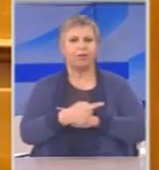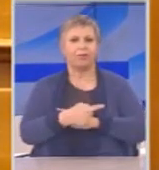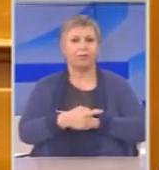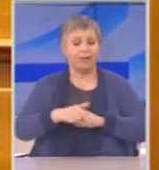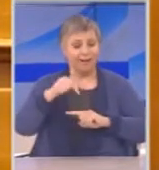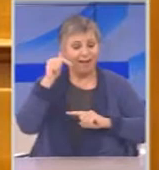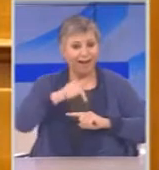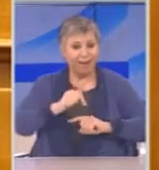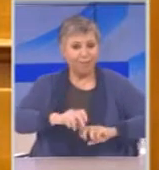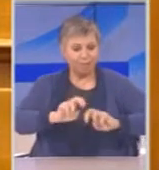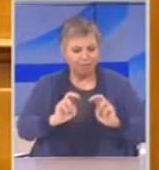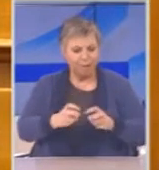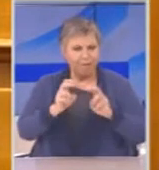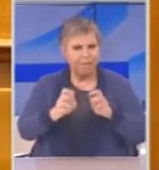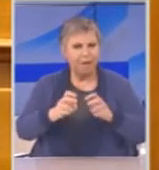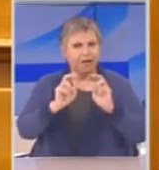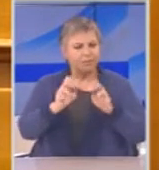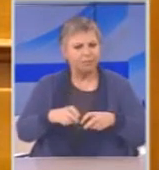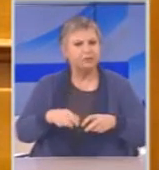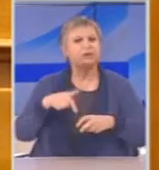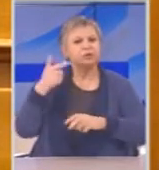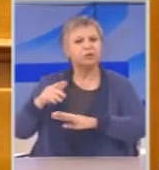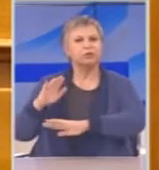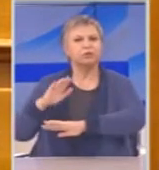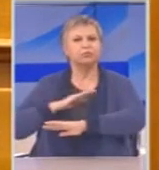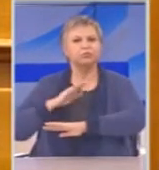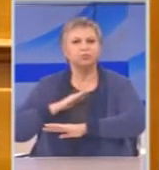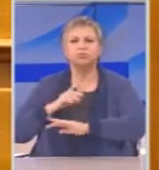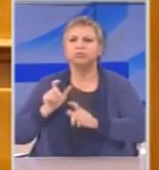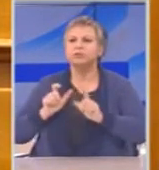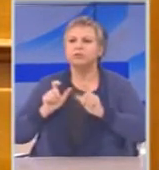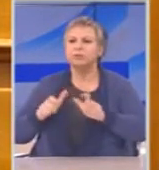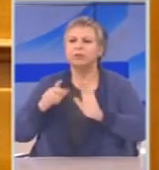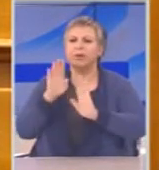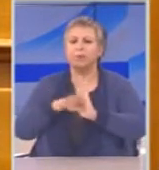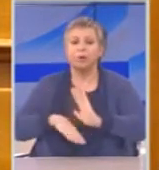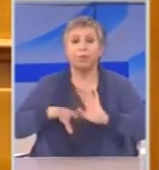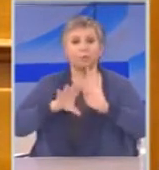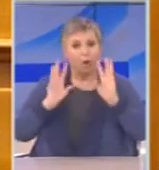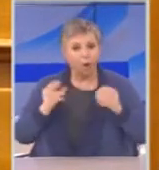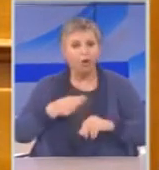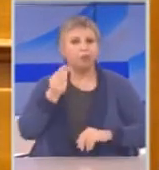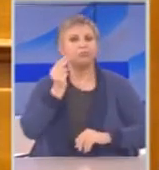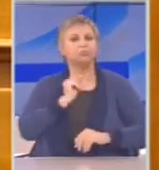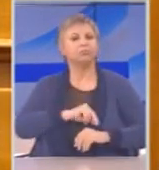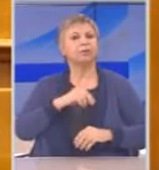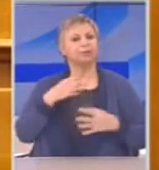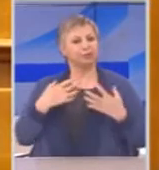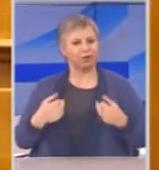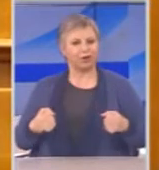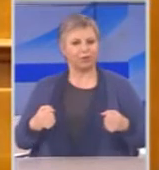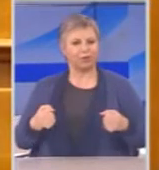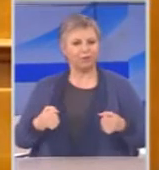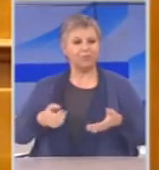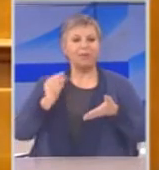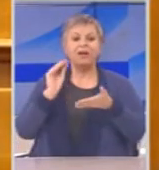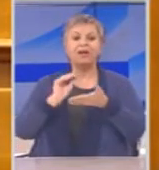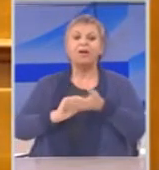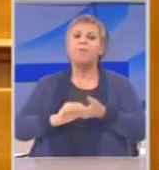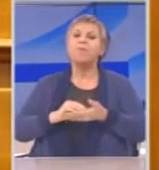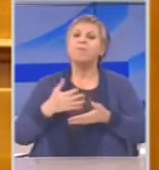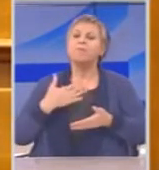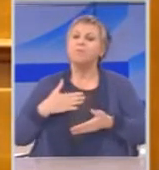και οι άμυνα και οι ένοπλες δυνάμεις μπορούν να βγουν κερδισμένες. Να θυμίσω πάλι τι έλεγε